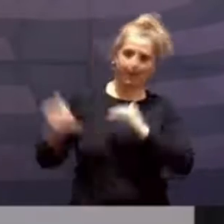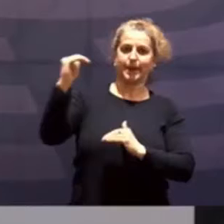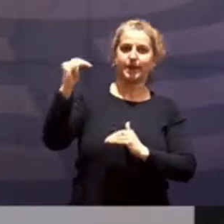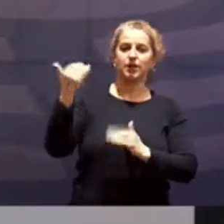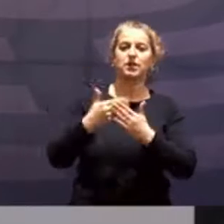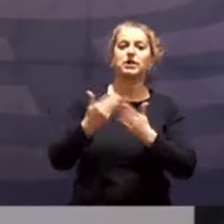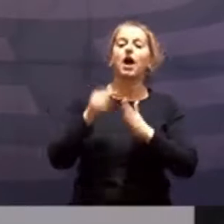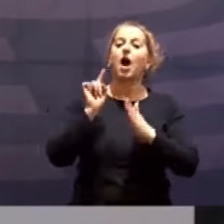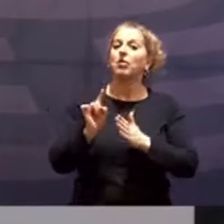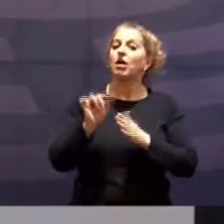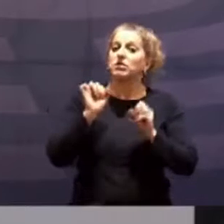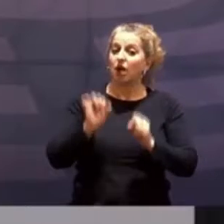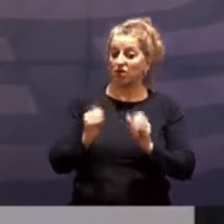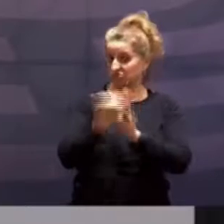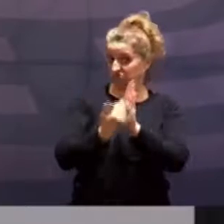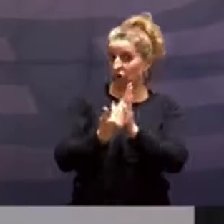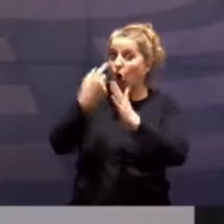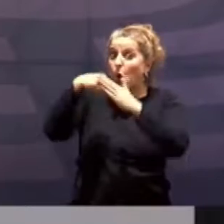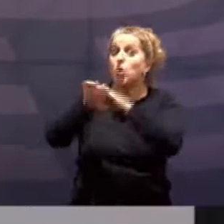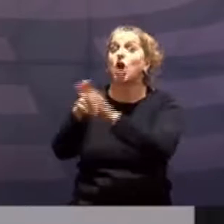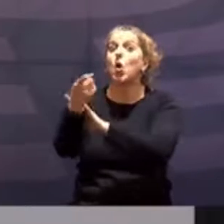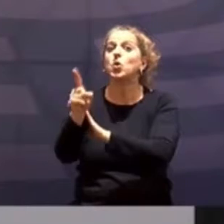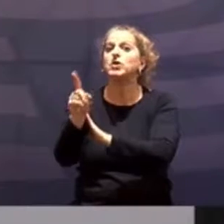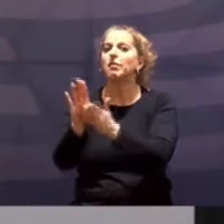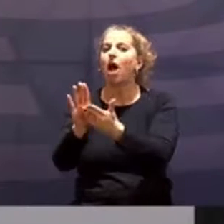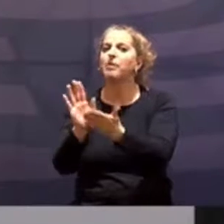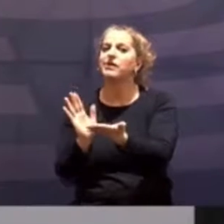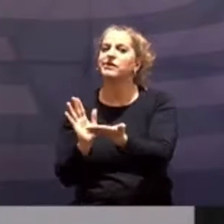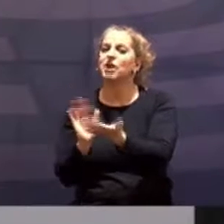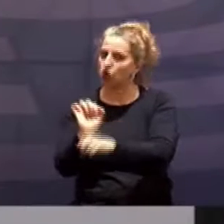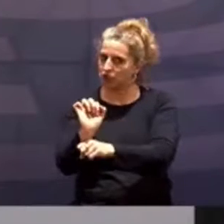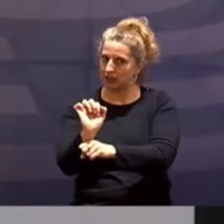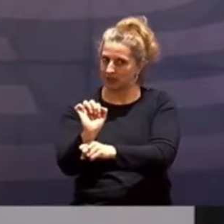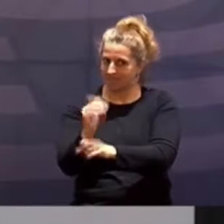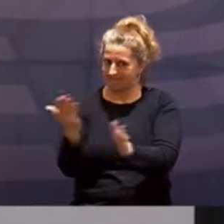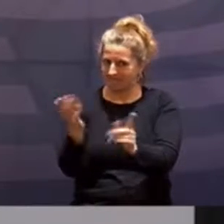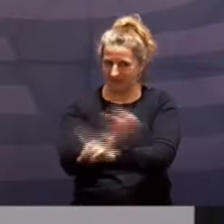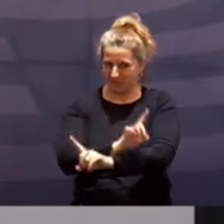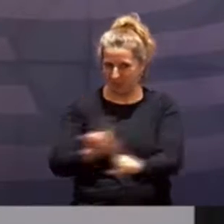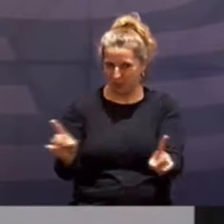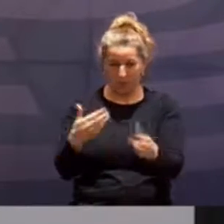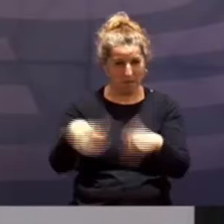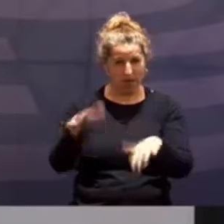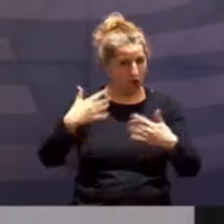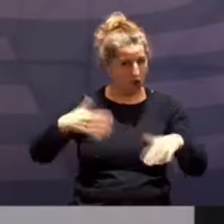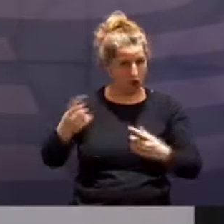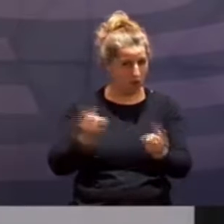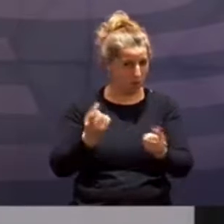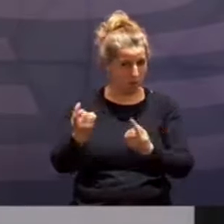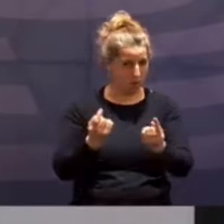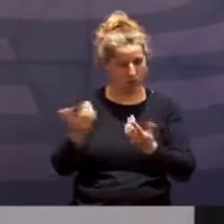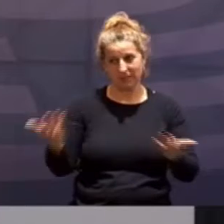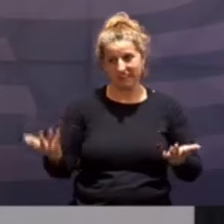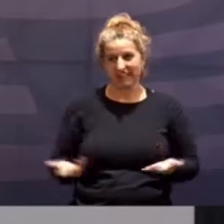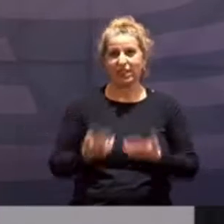Wortlaut nach durchaus durchgehend unter 100 lagen, sich trotzdem verbieten würde, weitere Lockerungen einfach so zu gehen.